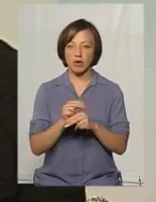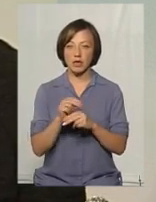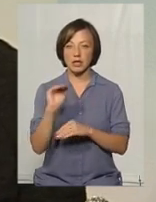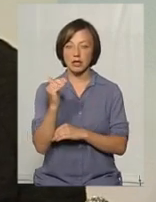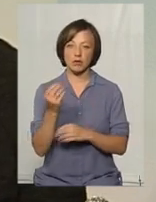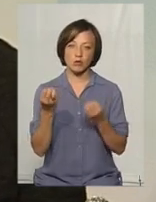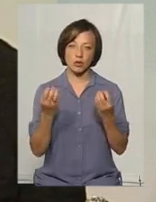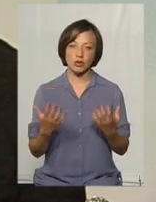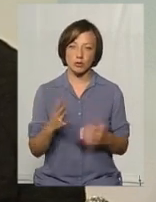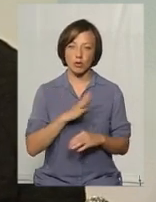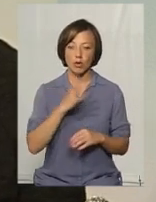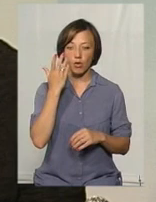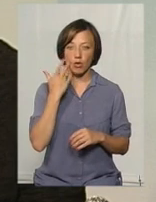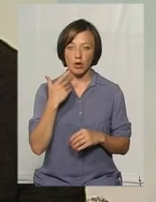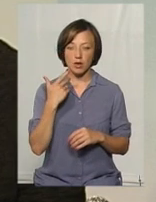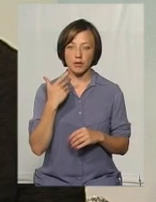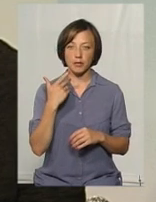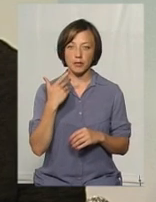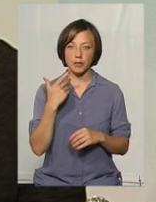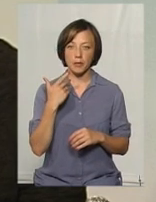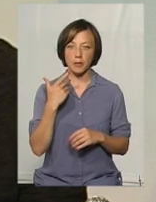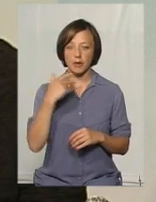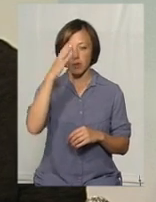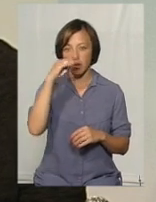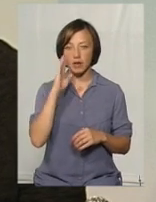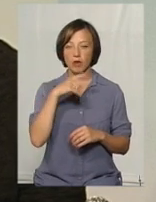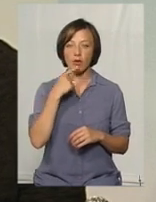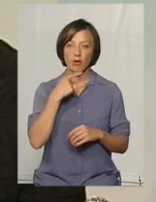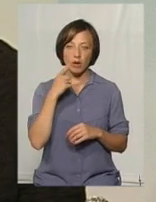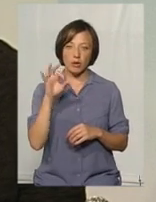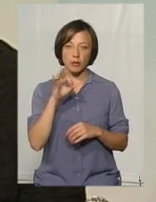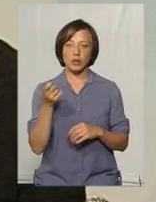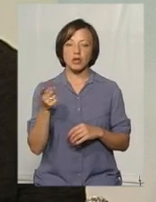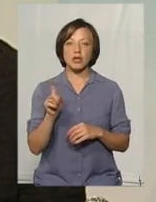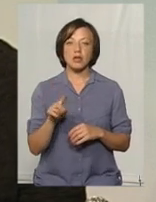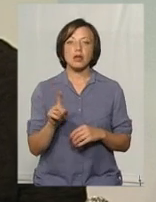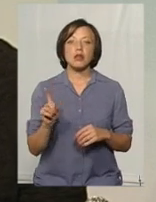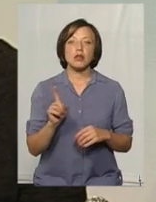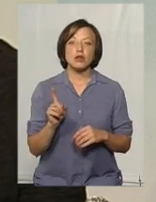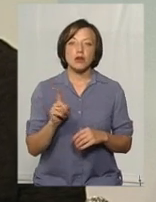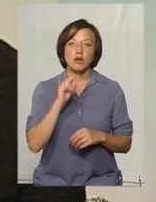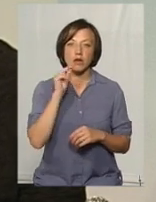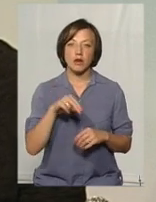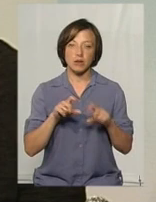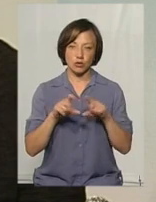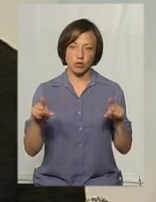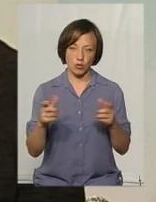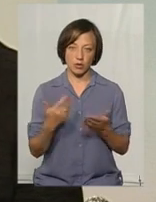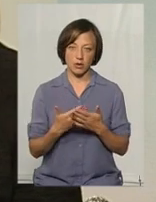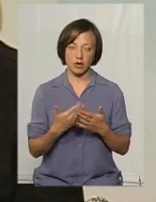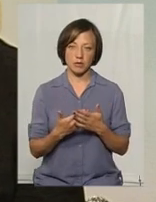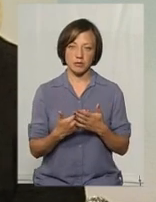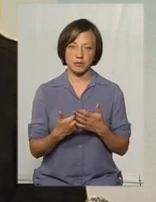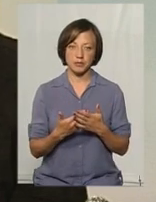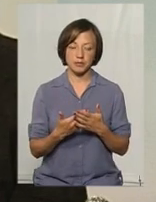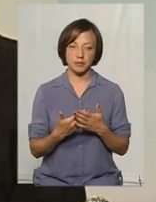було простіше. Тому що, коли приходять батьки і говорять про те, що все виновата школа, опускають